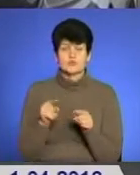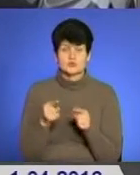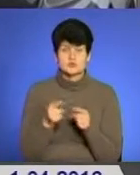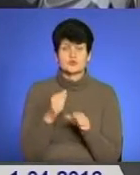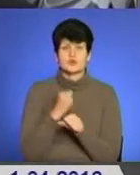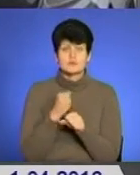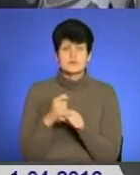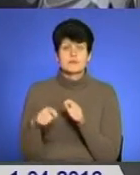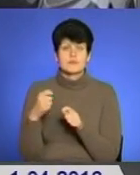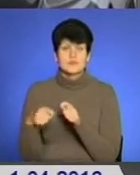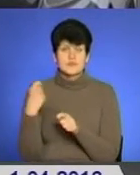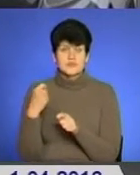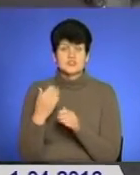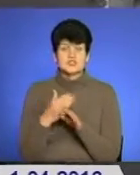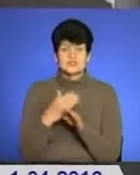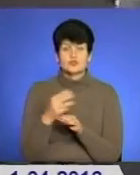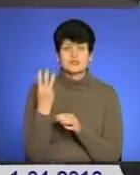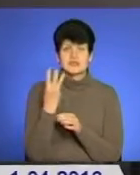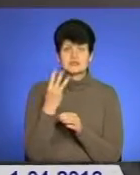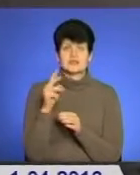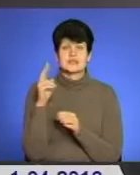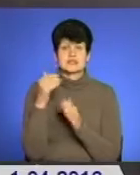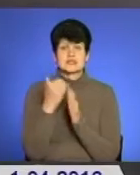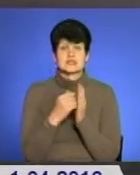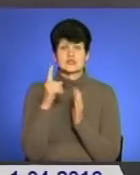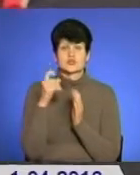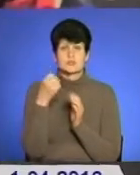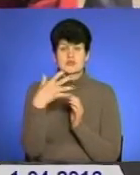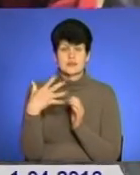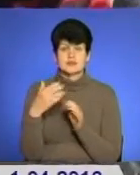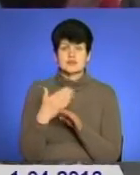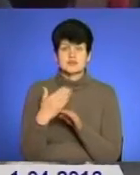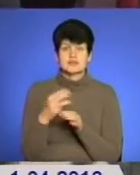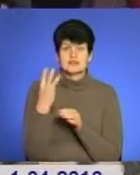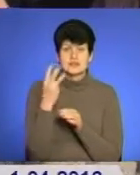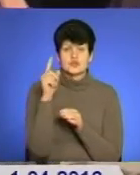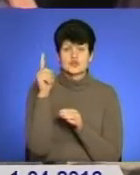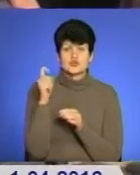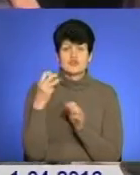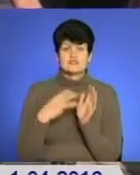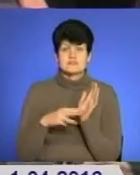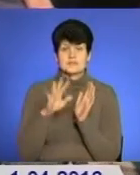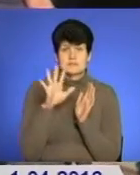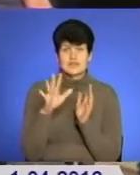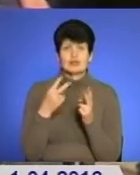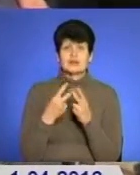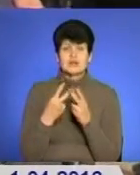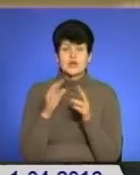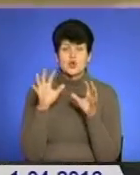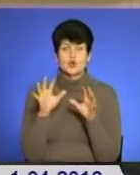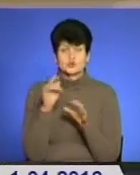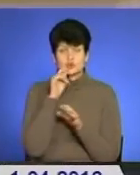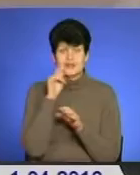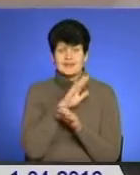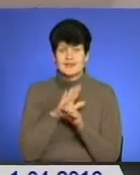вчиненні злочину, передбаченого частиною 3 статті 15 та частини 3 статті 185 Кримінального кодексу України.